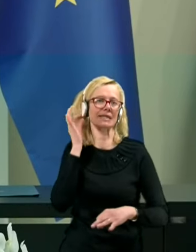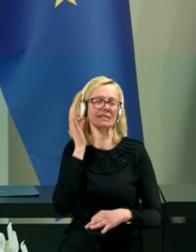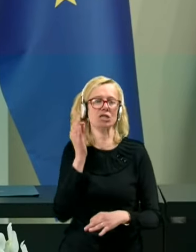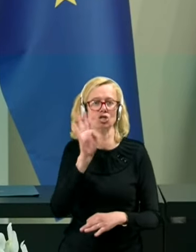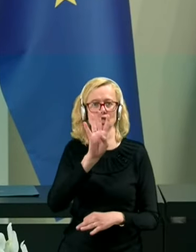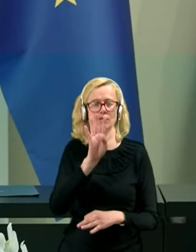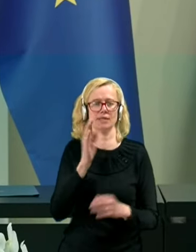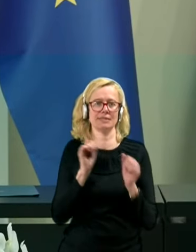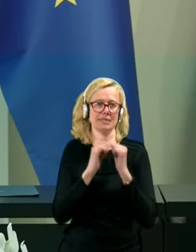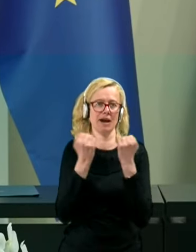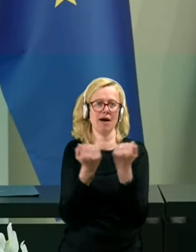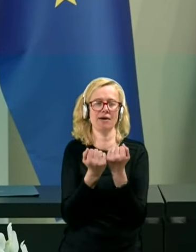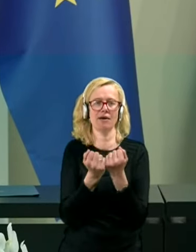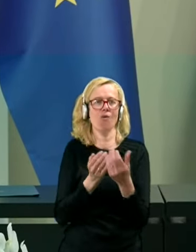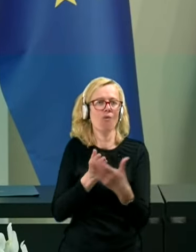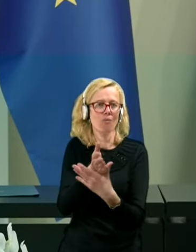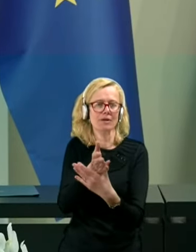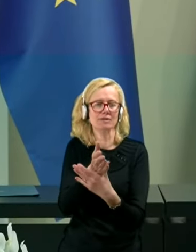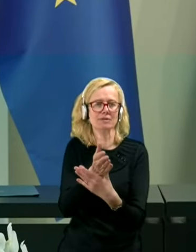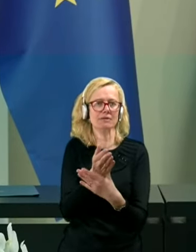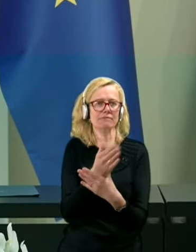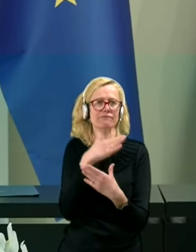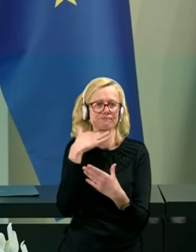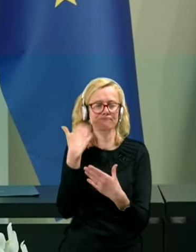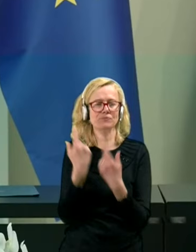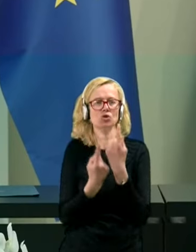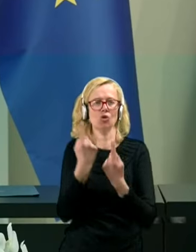strank, me se je mrsi kaj dogajalo.